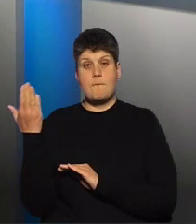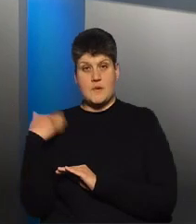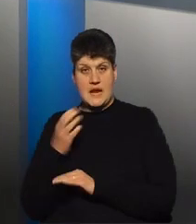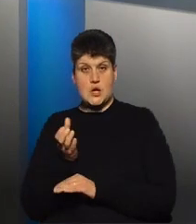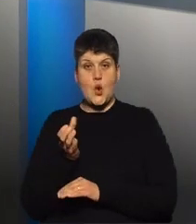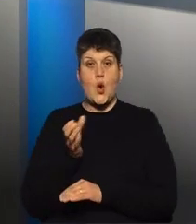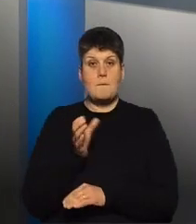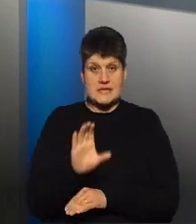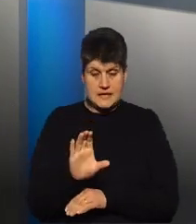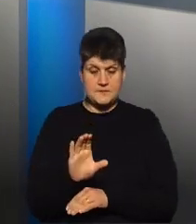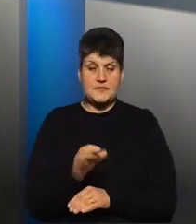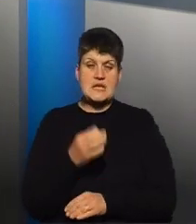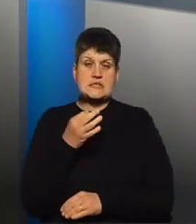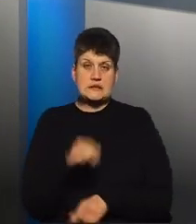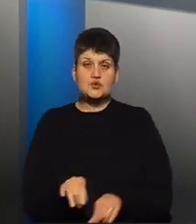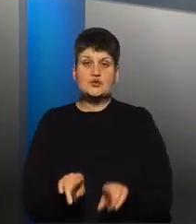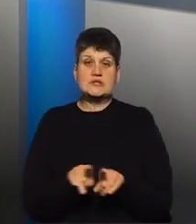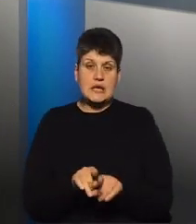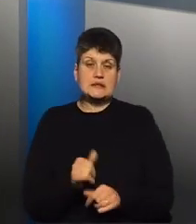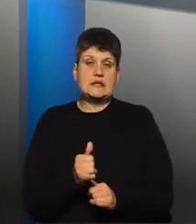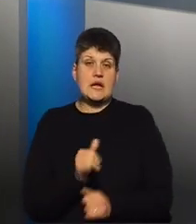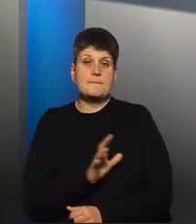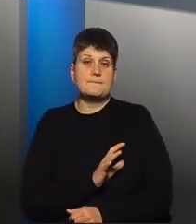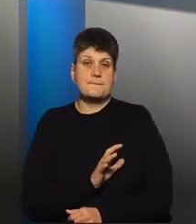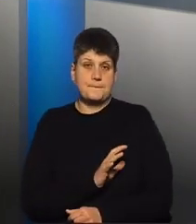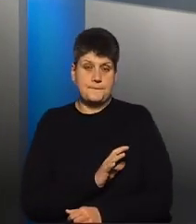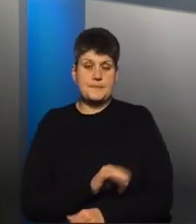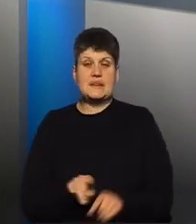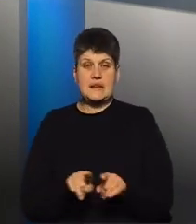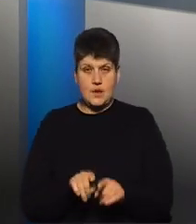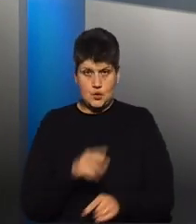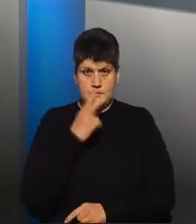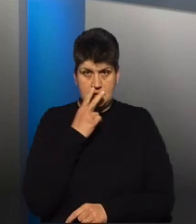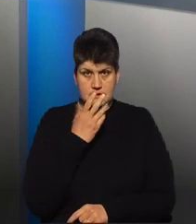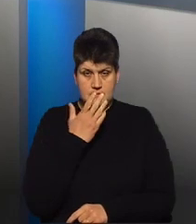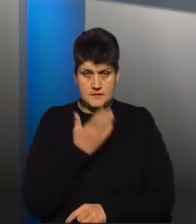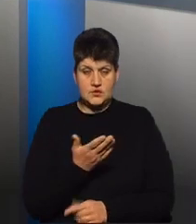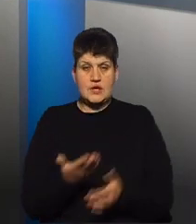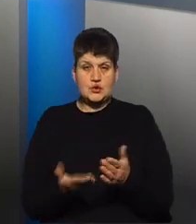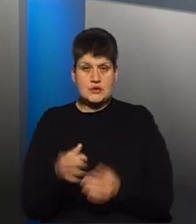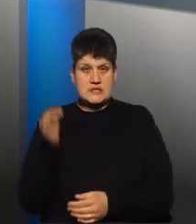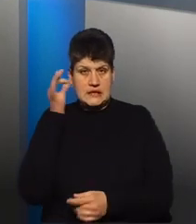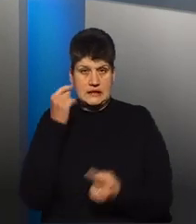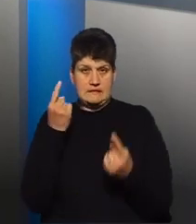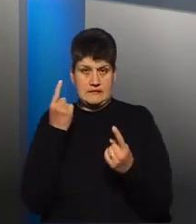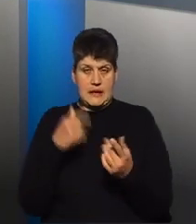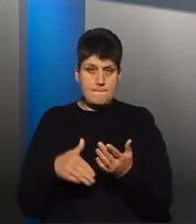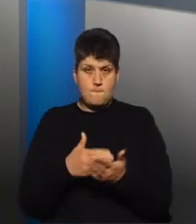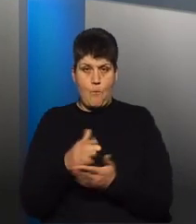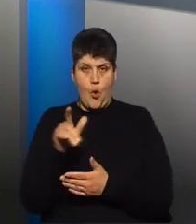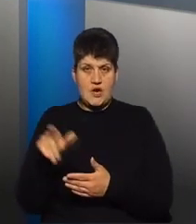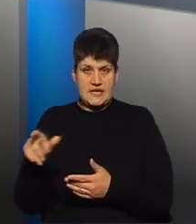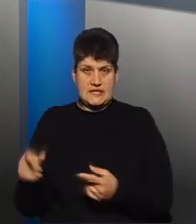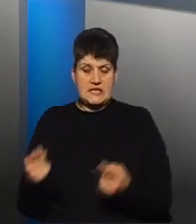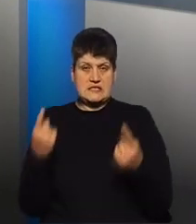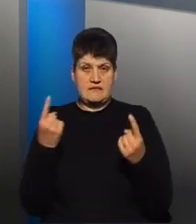Скажемо так, для розкоші також передбачено. Якщо згадати великих політиків з великими площами,